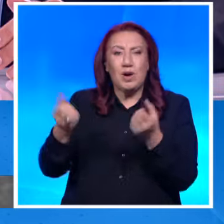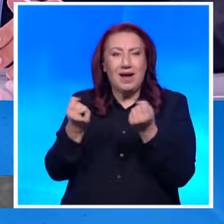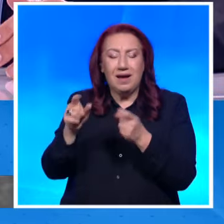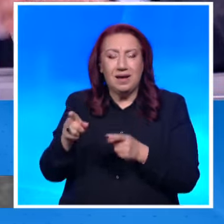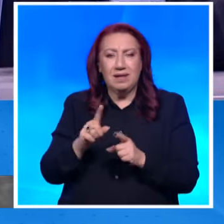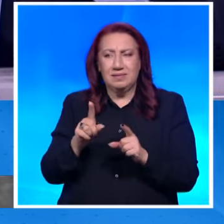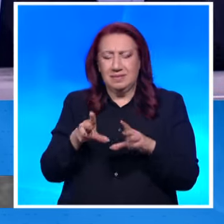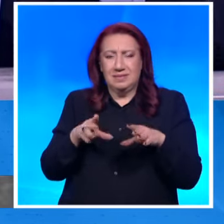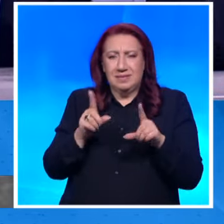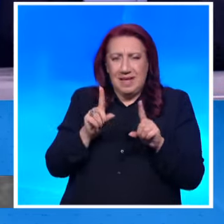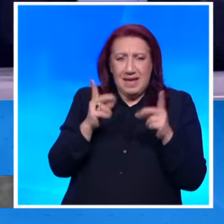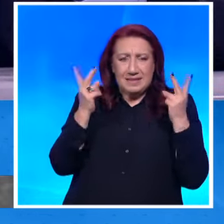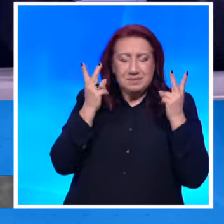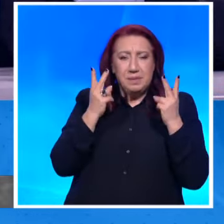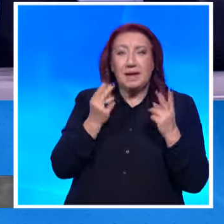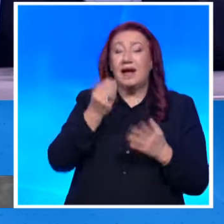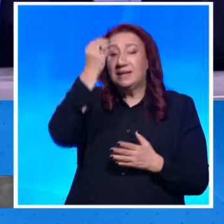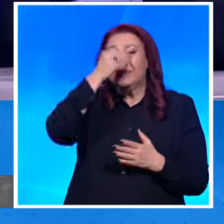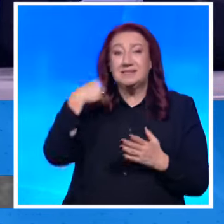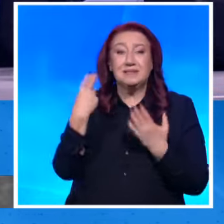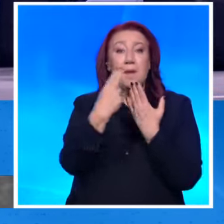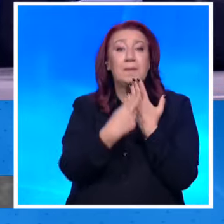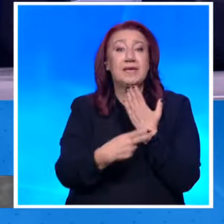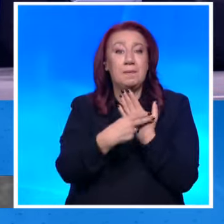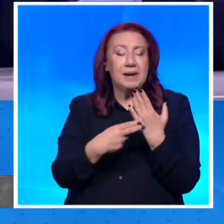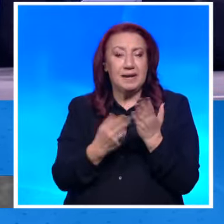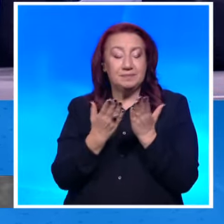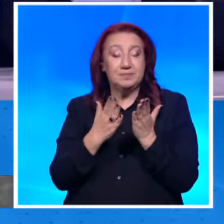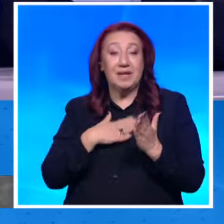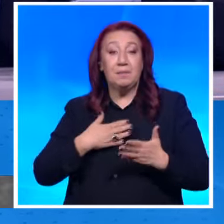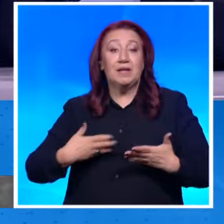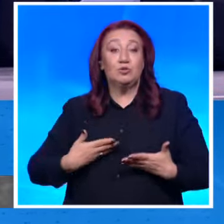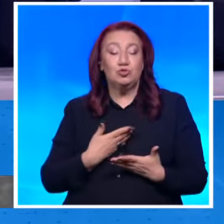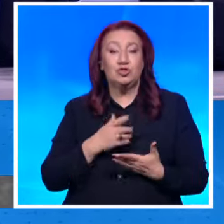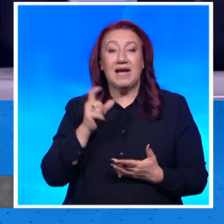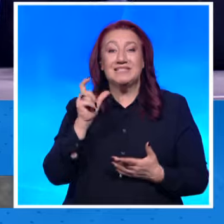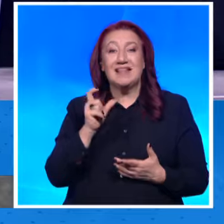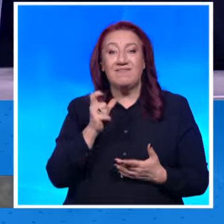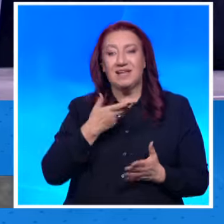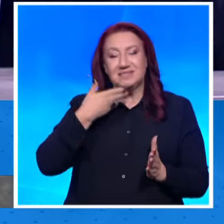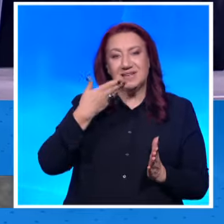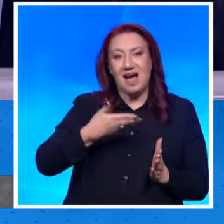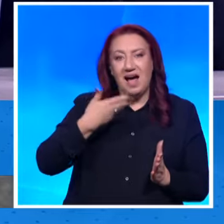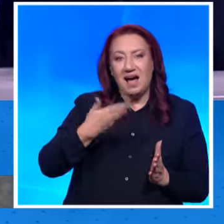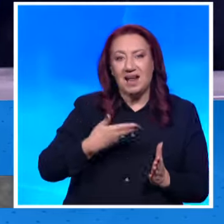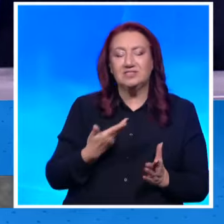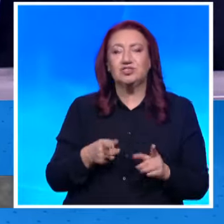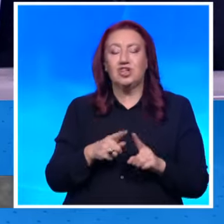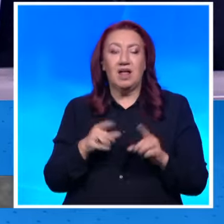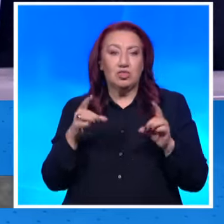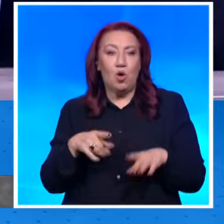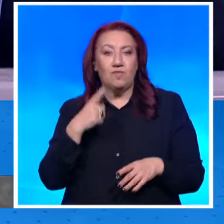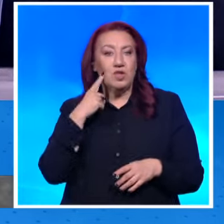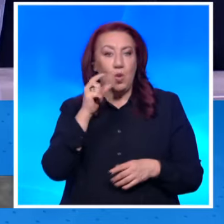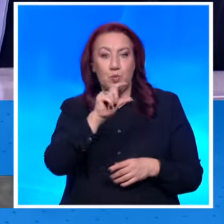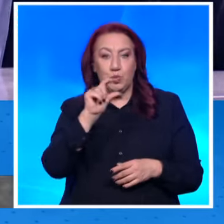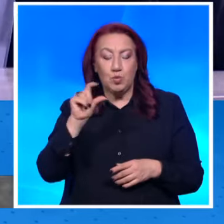светото писание, те не го разбират. Има нужда от славянска реч, от нови букви. И в същото време, вероятно, както разбираме